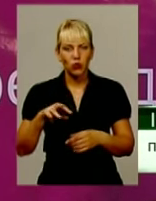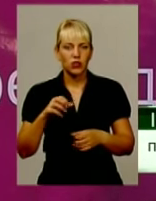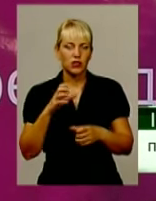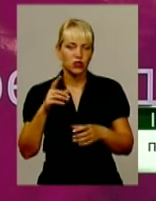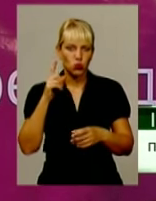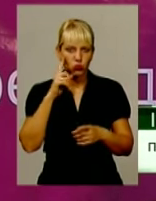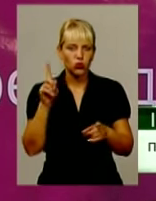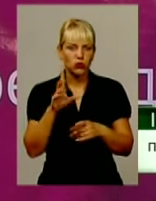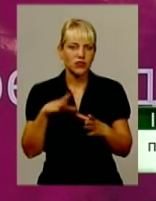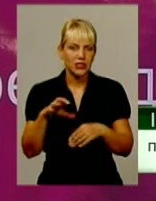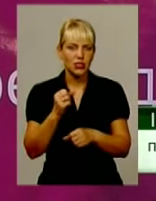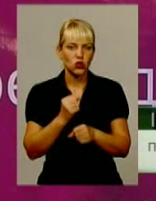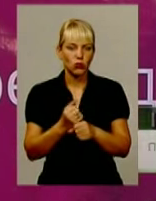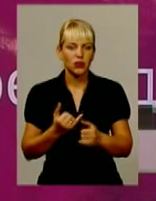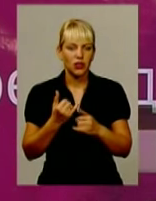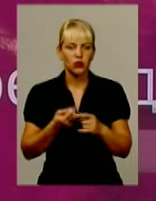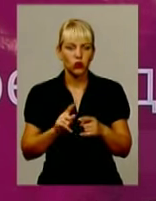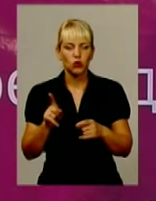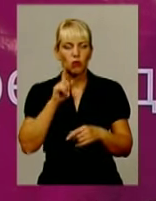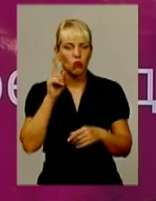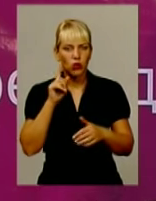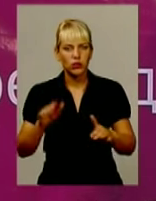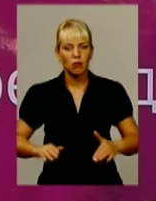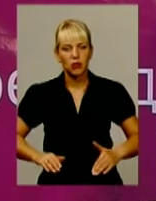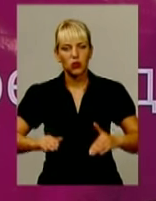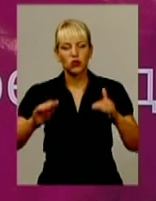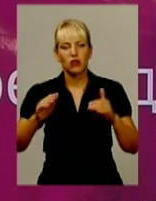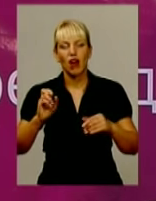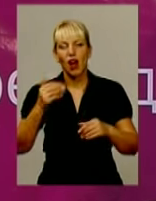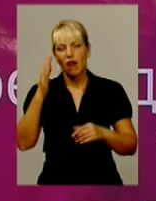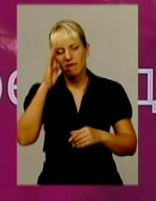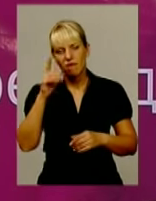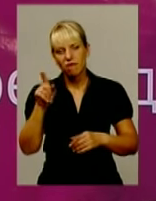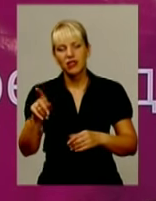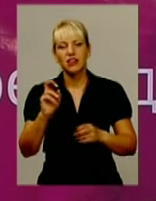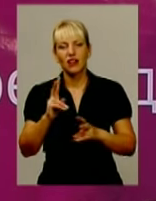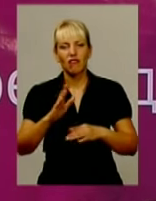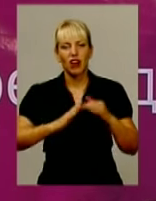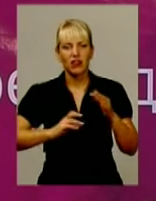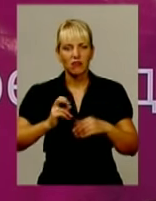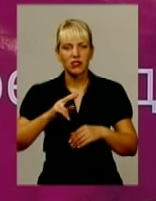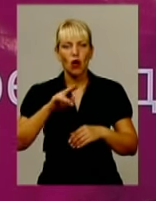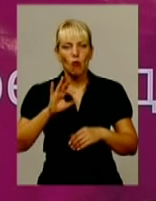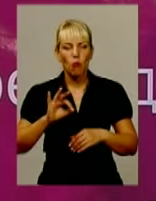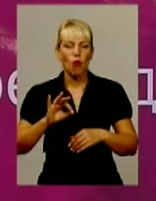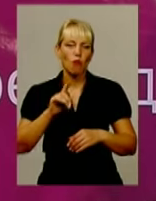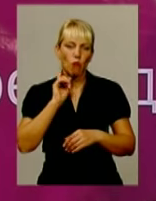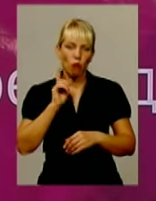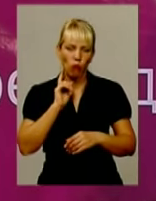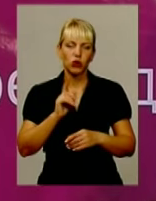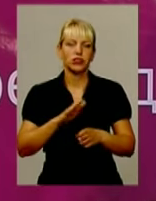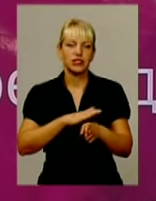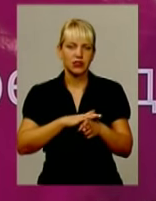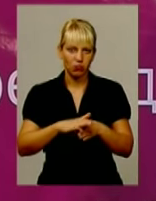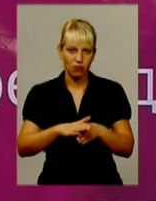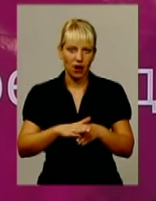молодь в нас виростала, а він як фахівець по молоді, думаю, справиться. У нас є перспектива, я думаю,